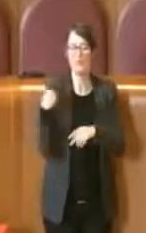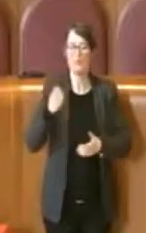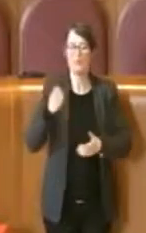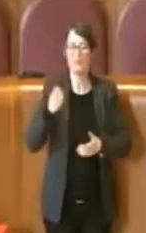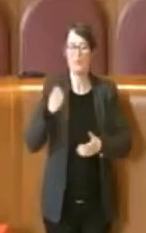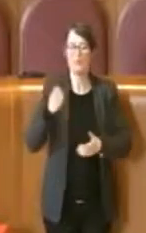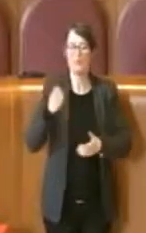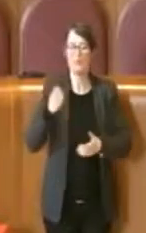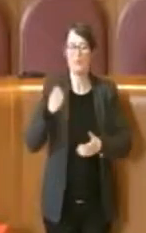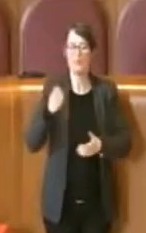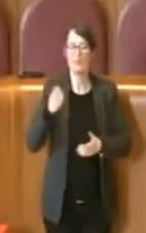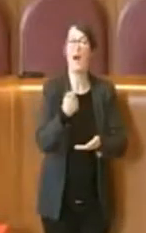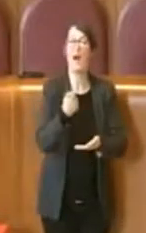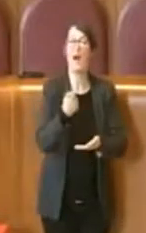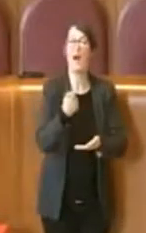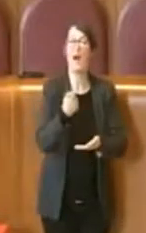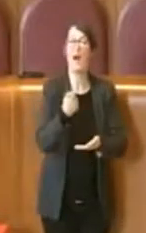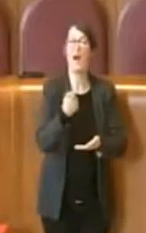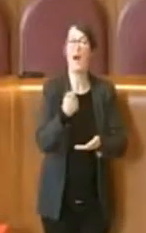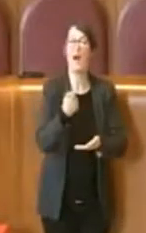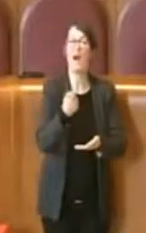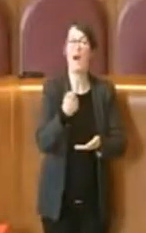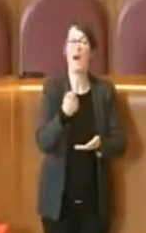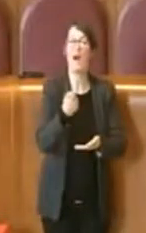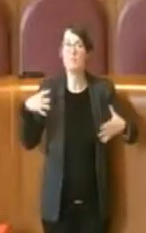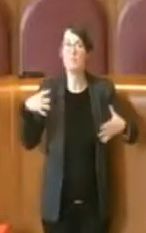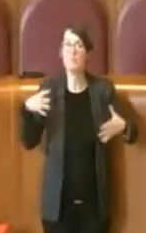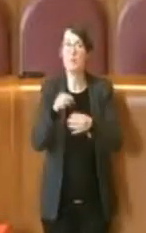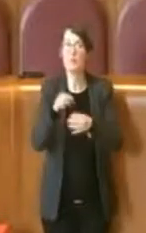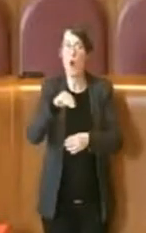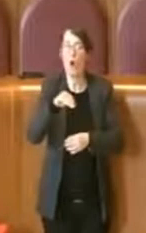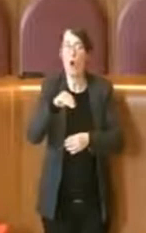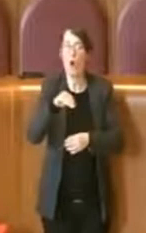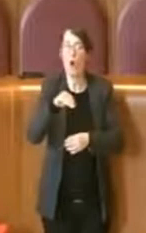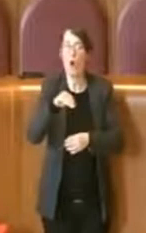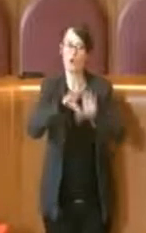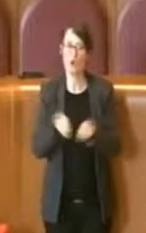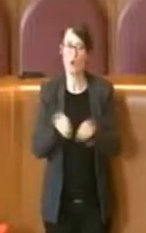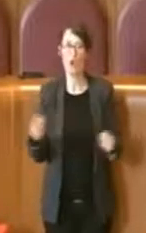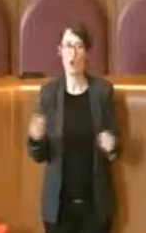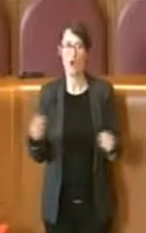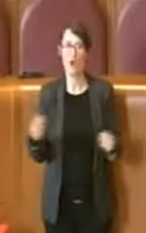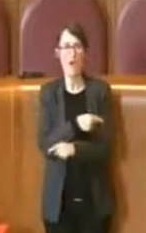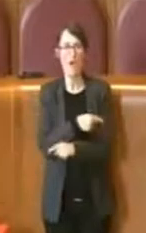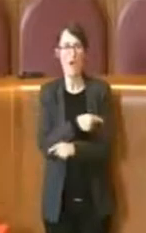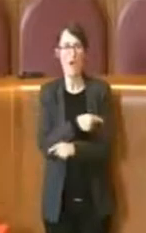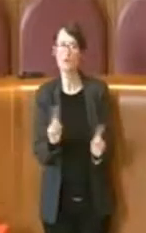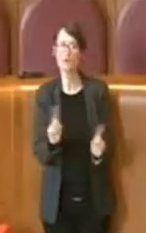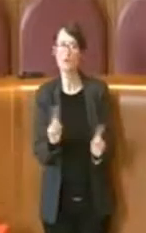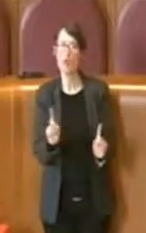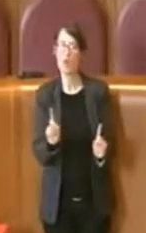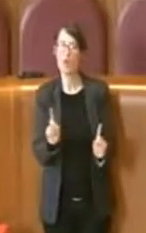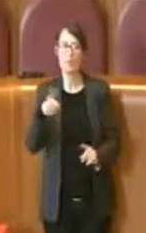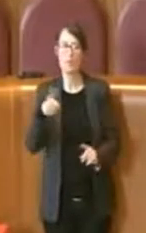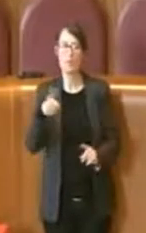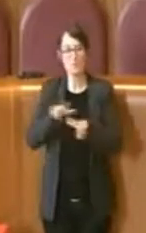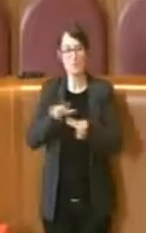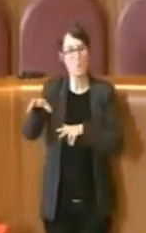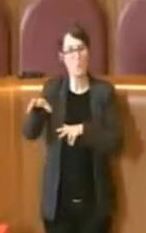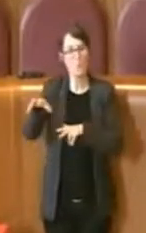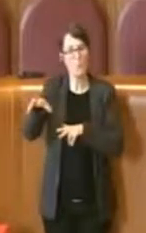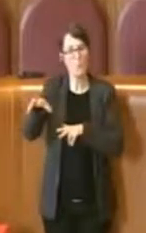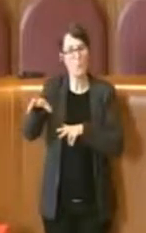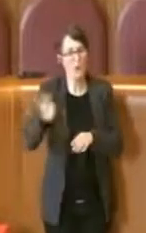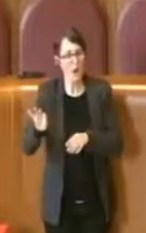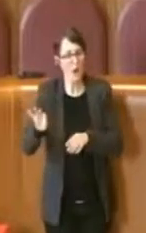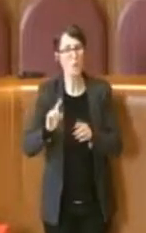maxiemendamento sul sociale. E invece non è così, perché alcuni municipi non hanno allocato le risorse sul sociale